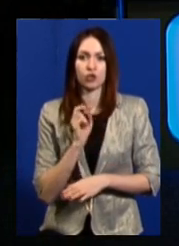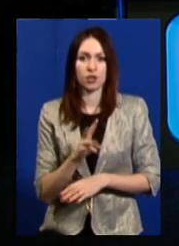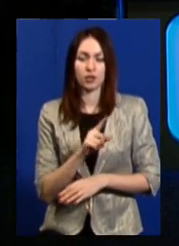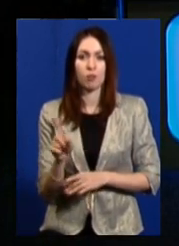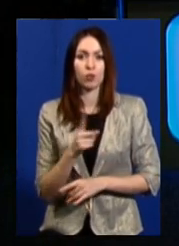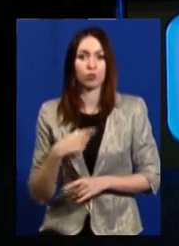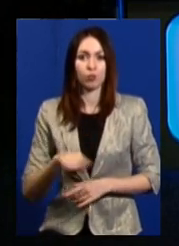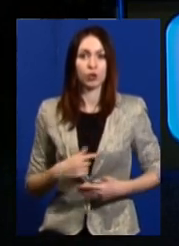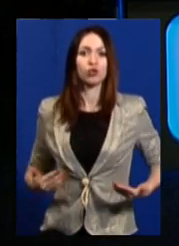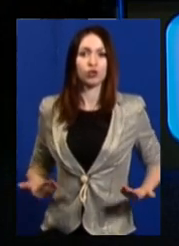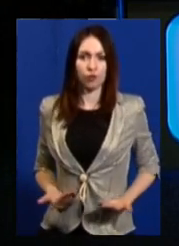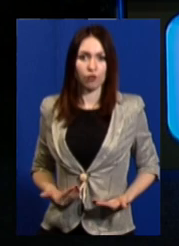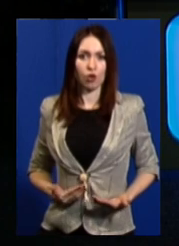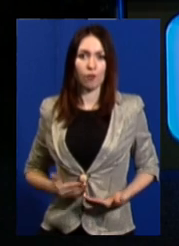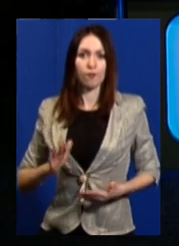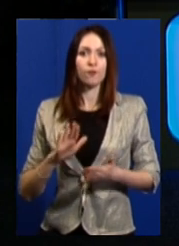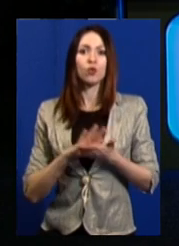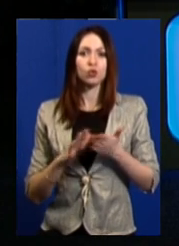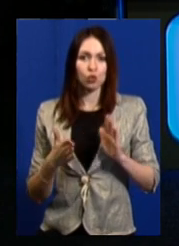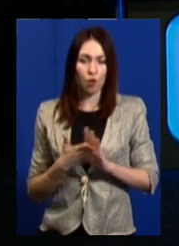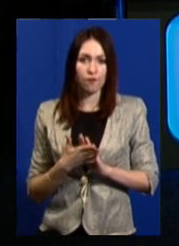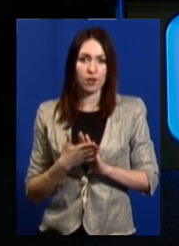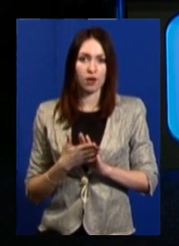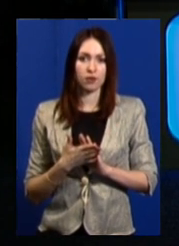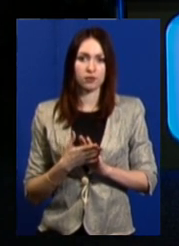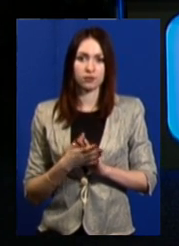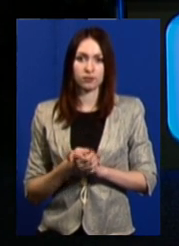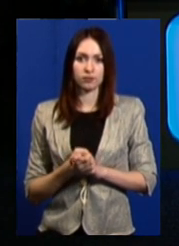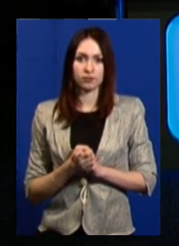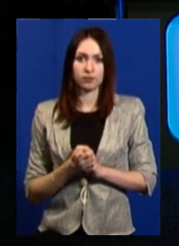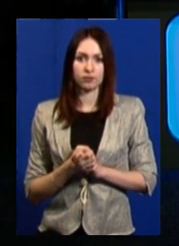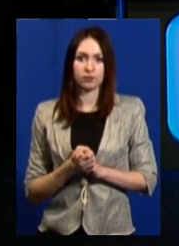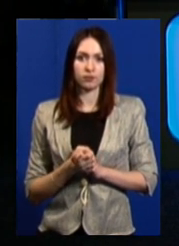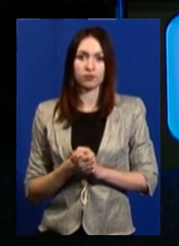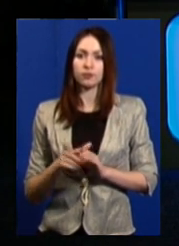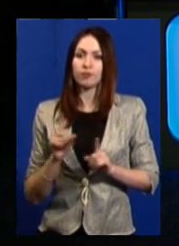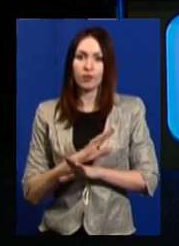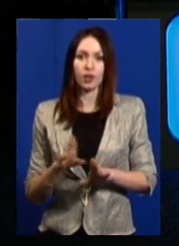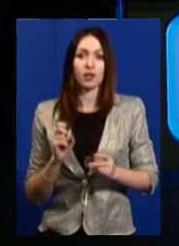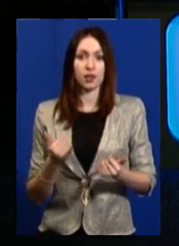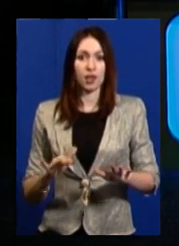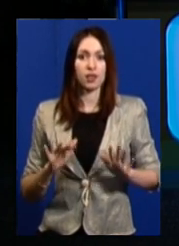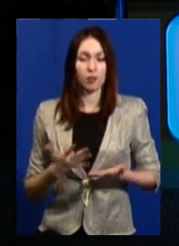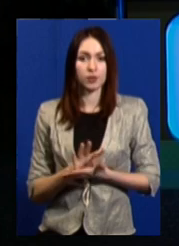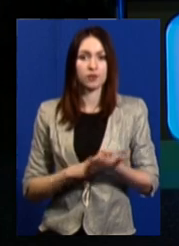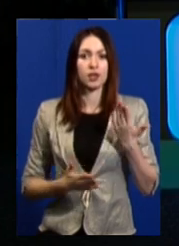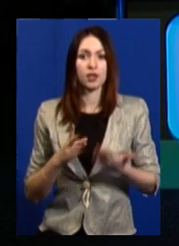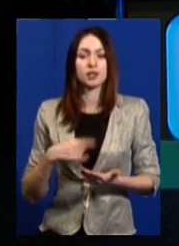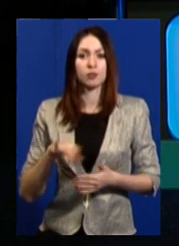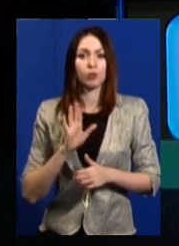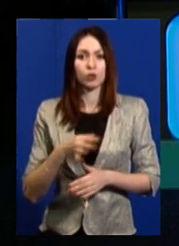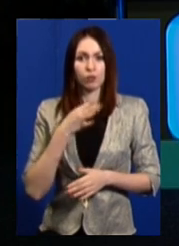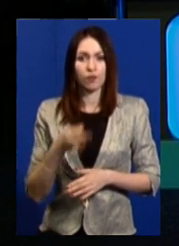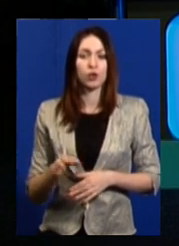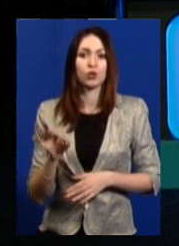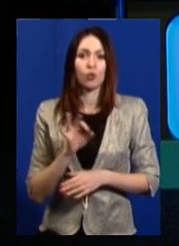бо ми живемо в умовах. Більшість родин, ми вважаємо, що все-таки благополучні. На даний час, вибачте, якщо ми будемо казати